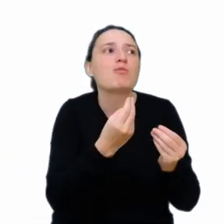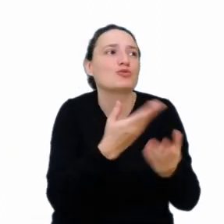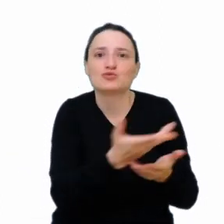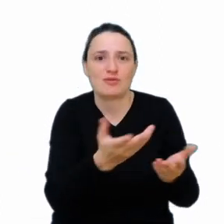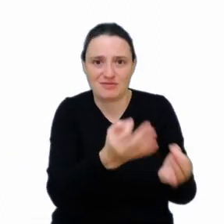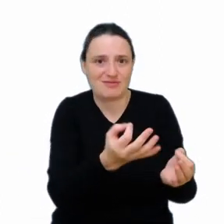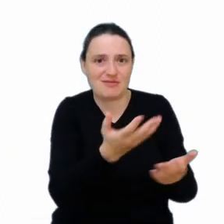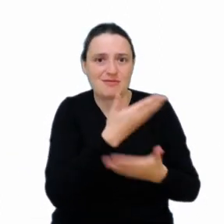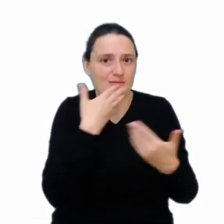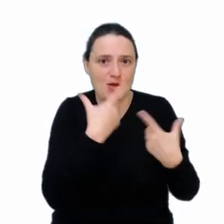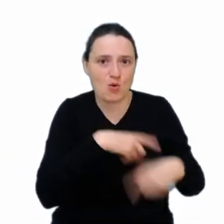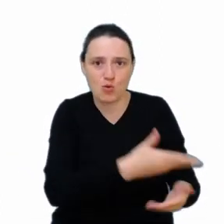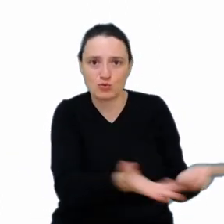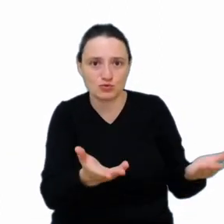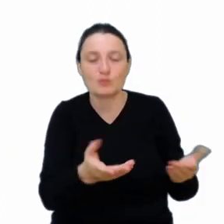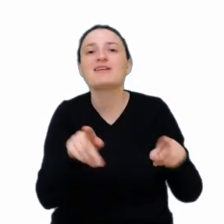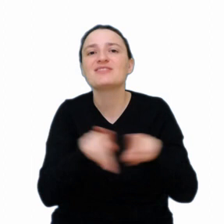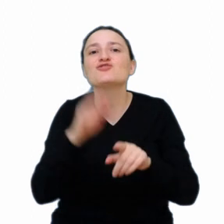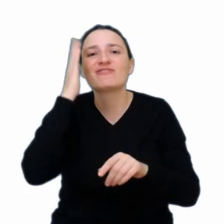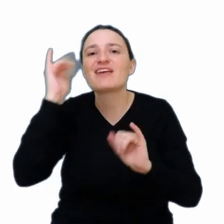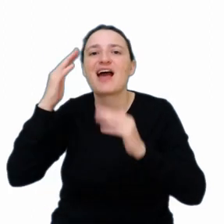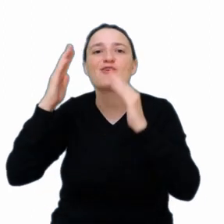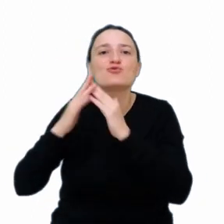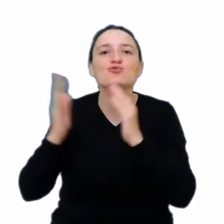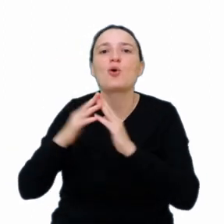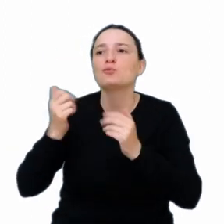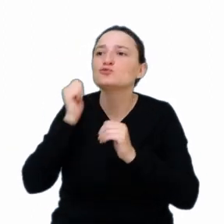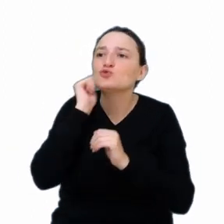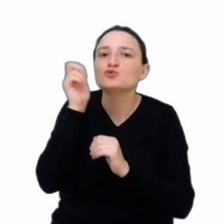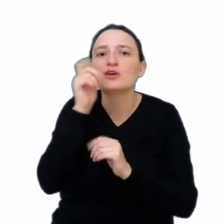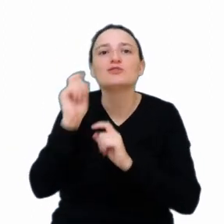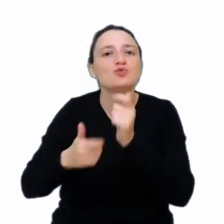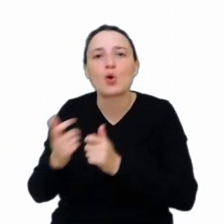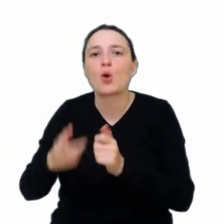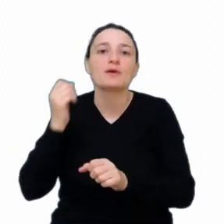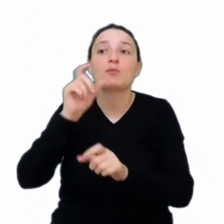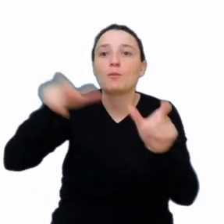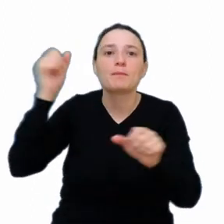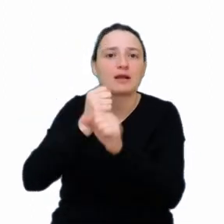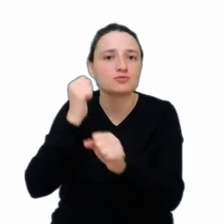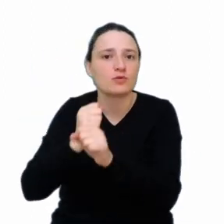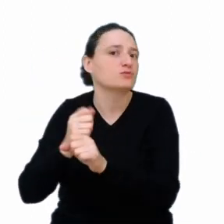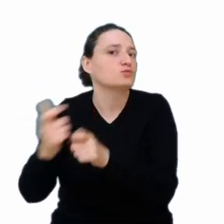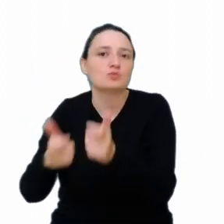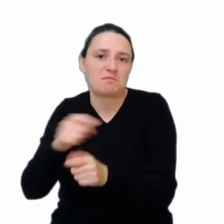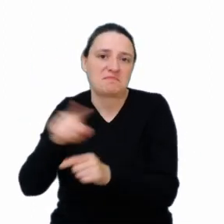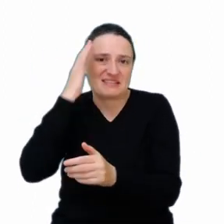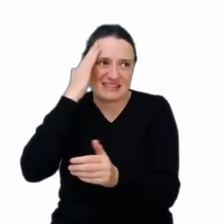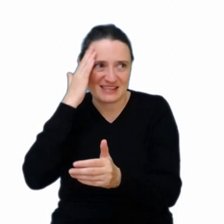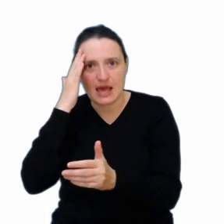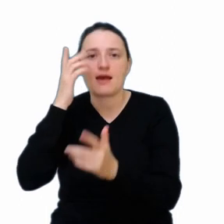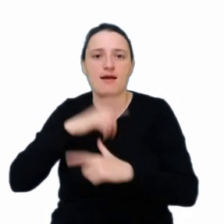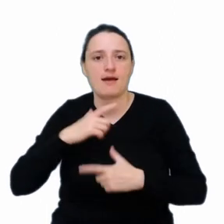Zna rutynę dobową, załóżmy tam pracowników. Tak samo tą technologię można przenieść na